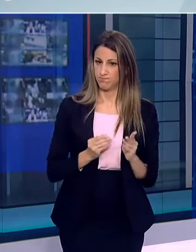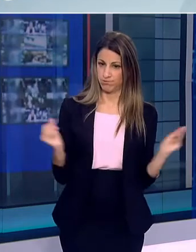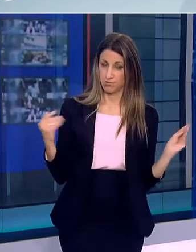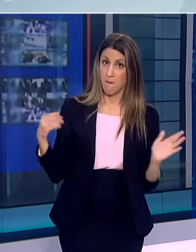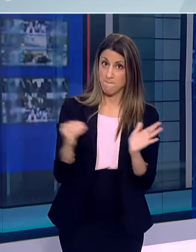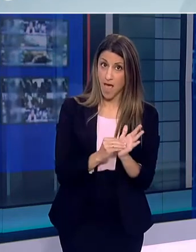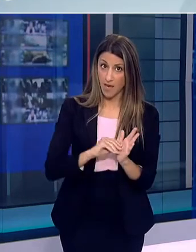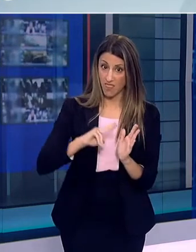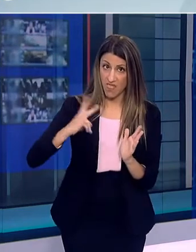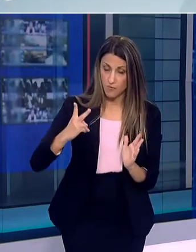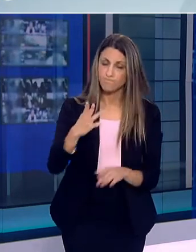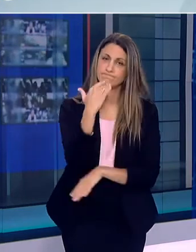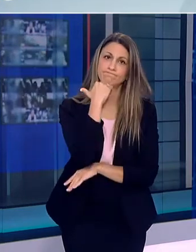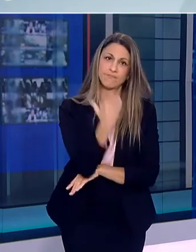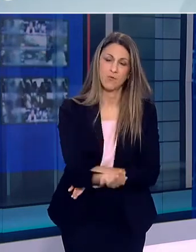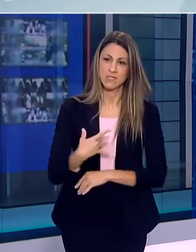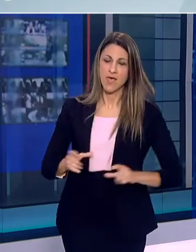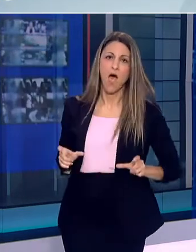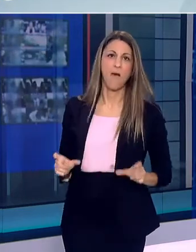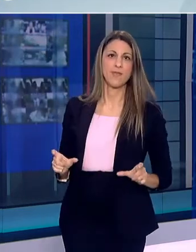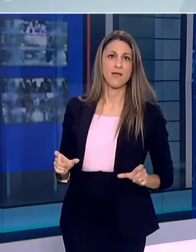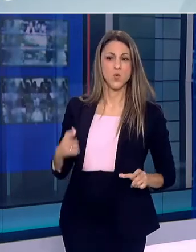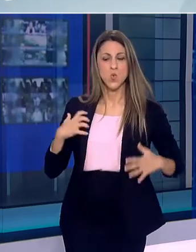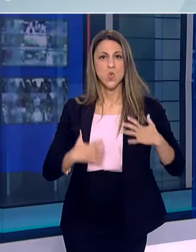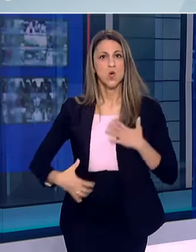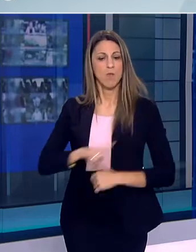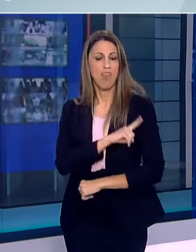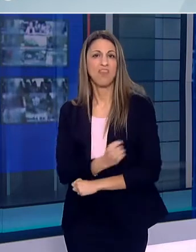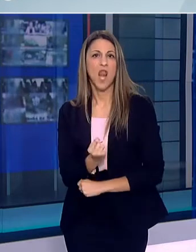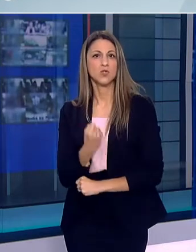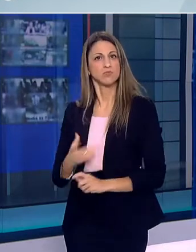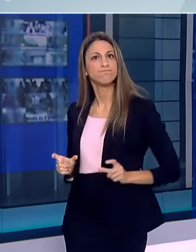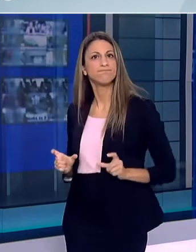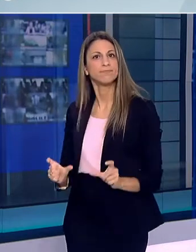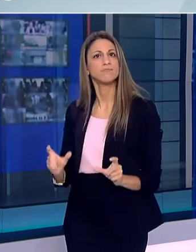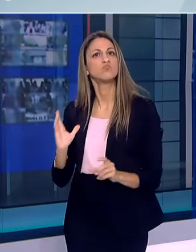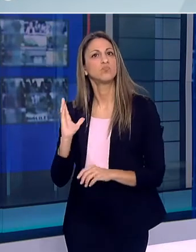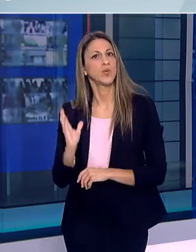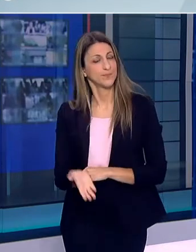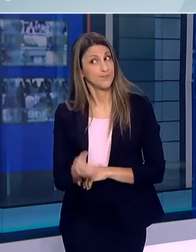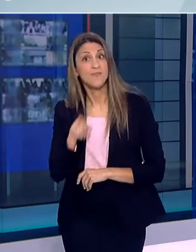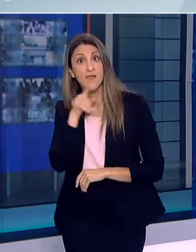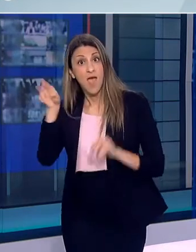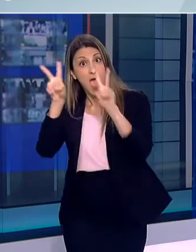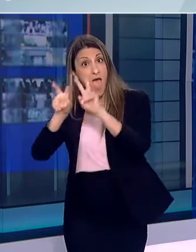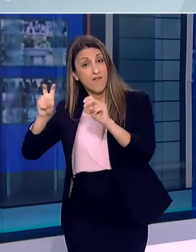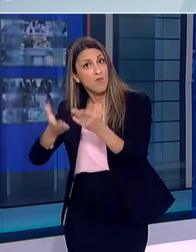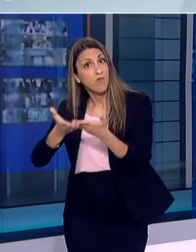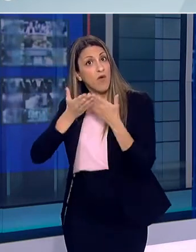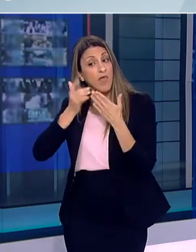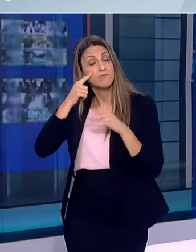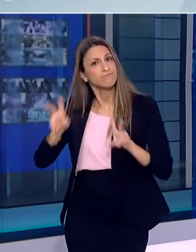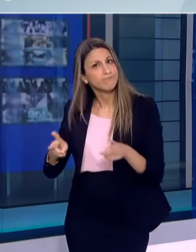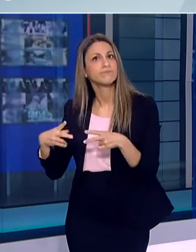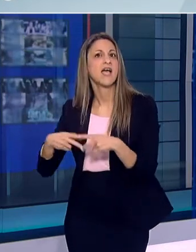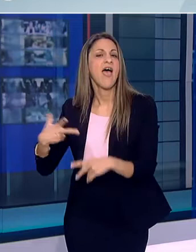δεν αρρωσταίνουμε ξανά η άμυνα των οργανισμού μας τον κατά πολεμά. Όπως καταλαβαίνετε, η μελέτη αυτή μπορεί να βοηθήσει ουσιαστικά και την έρευνα για ένα κατάλληλο